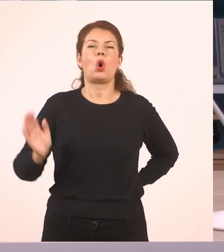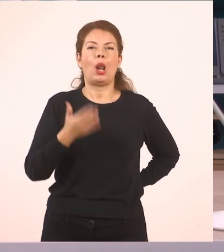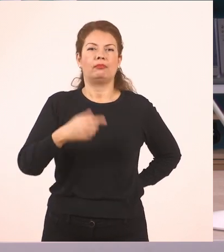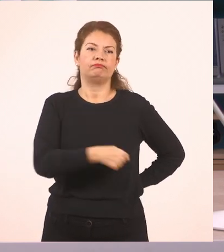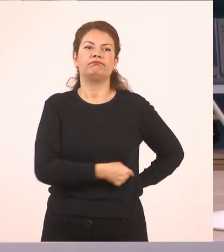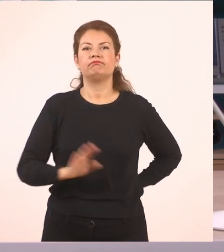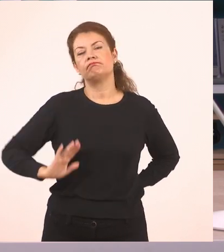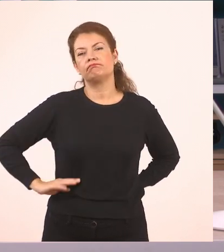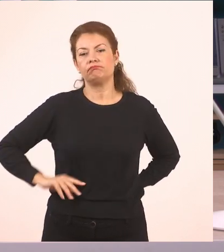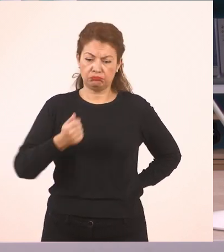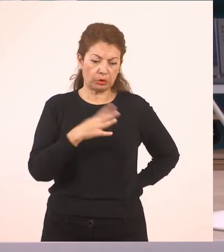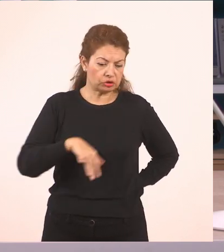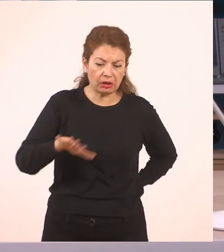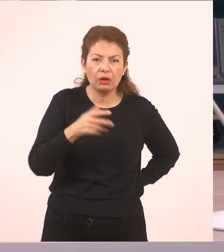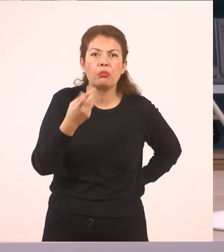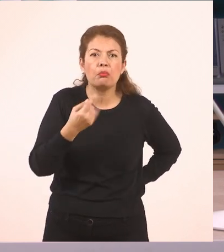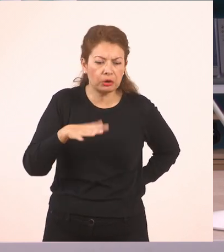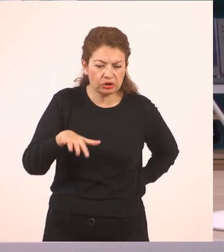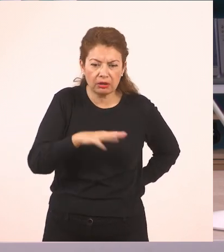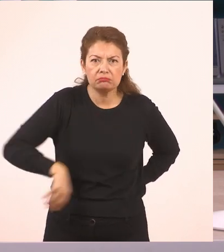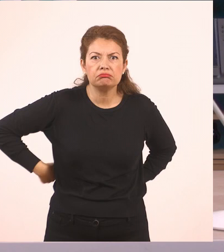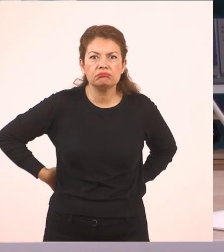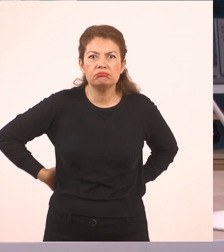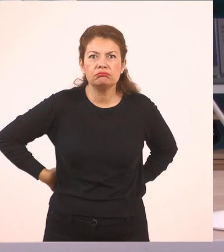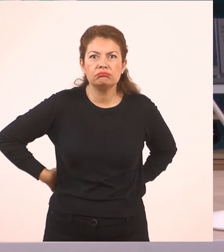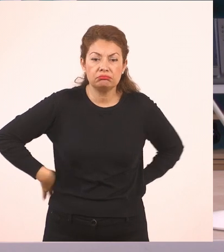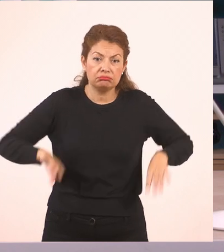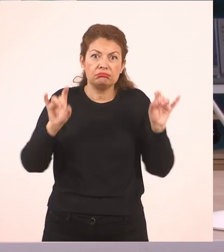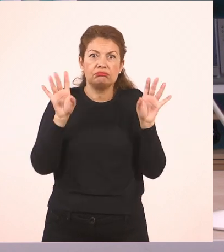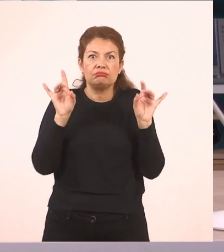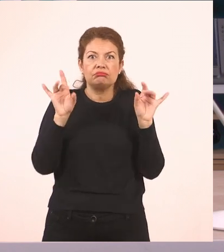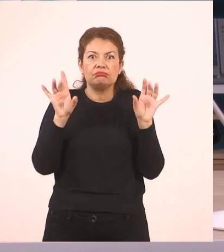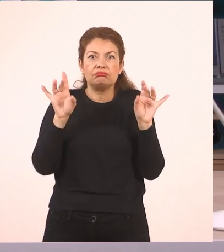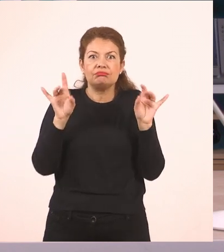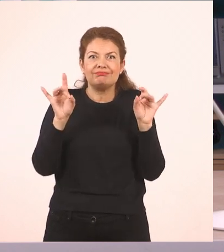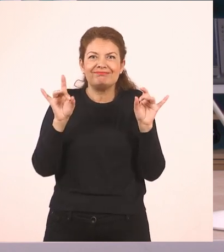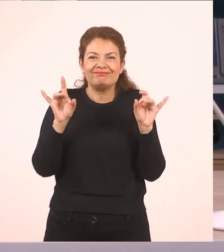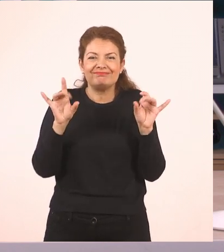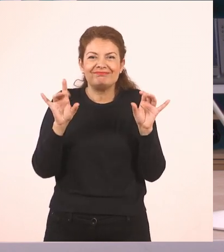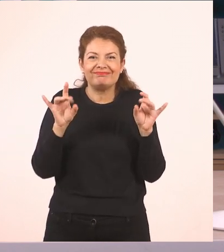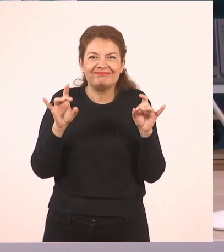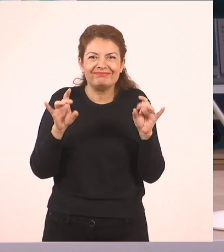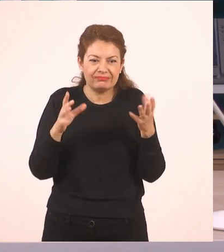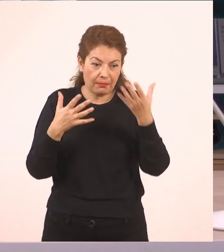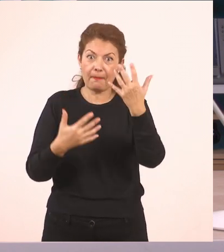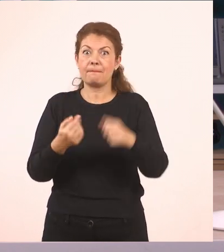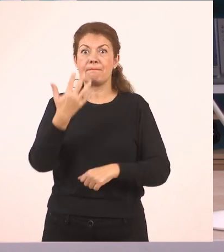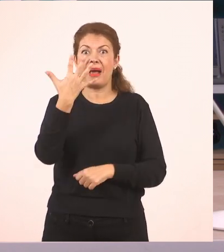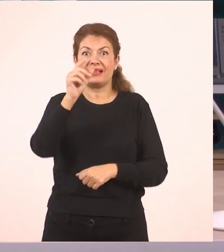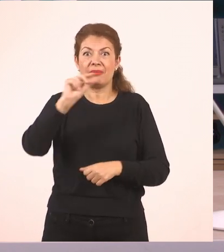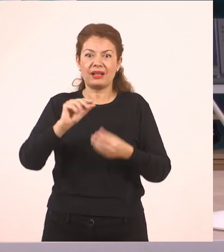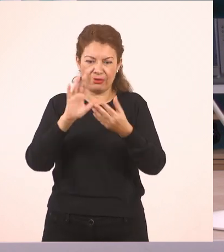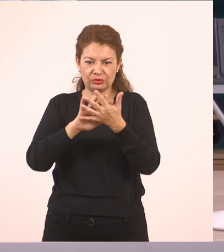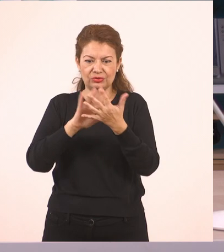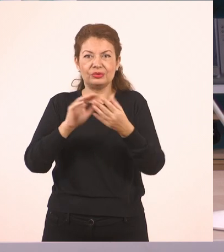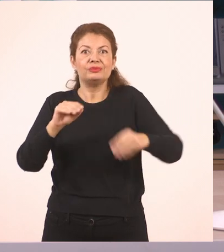Τι έχω κρυμμένους. Μόλις το είπα. Δεν έχω τίποτα μπροστά μου και έχω και τους 5 από πίσω